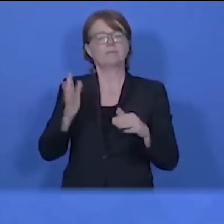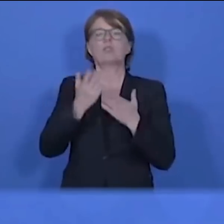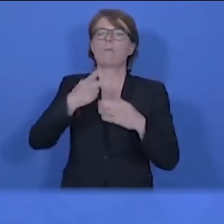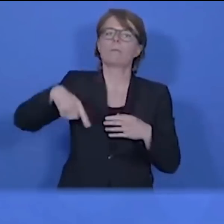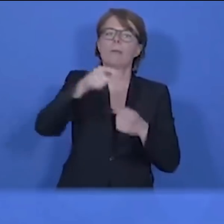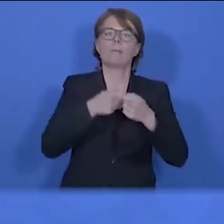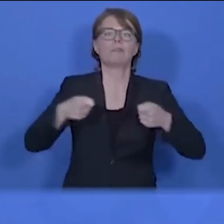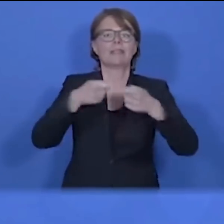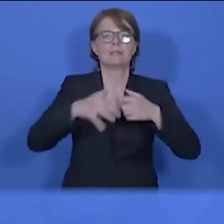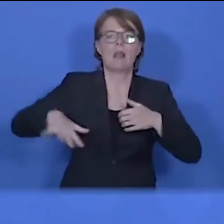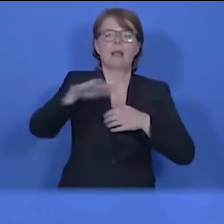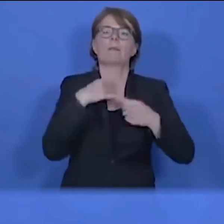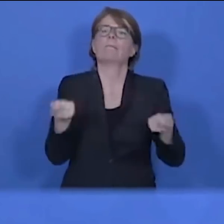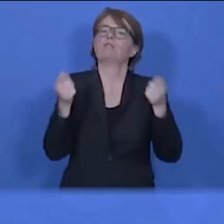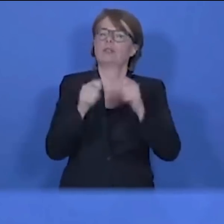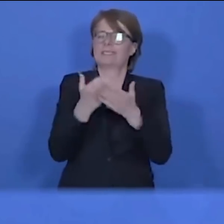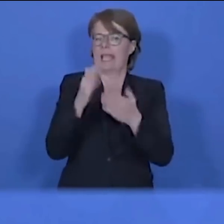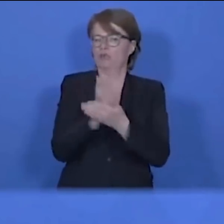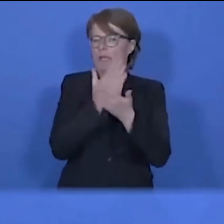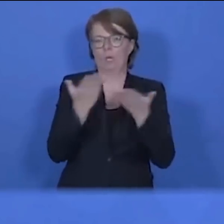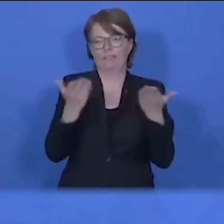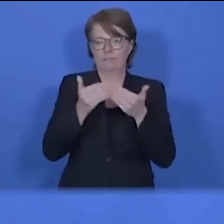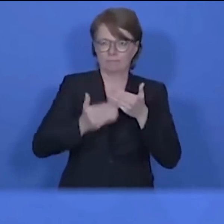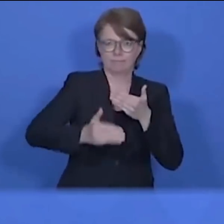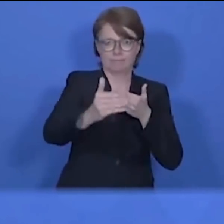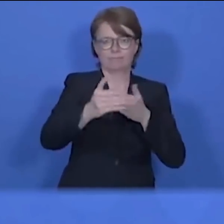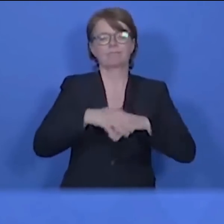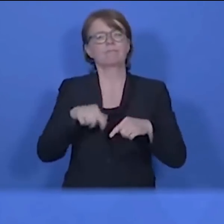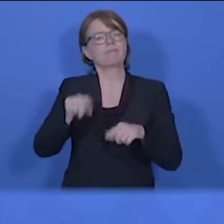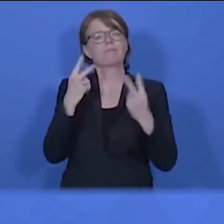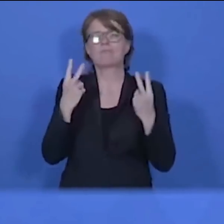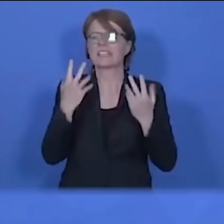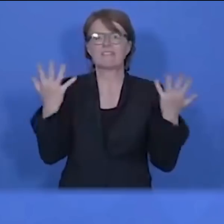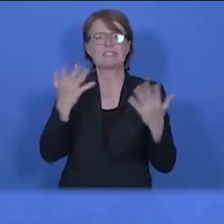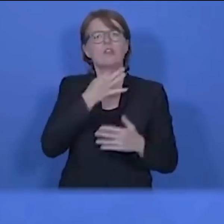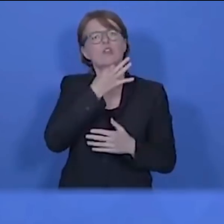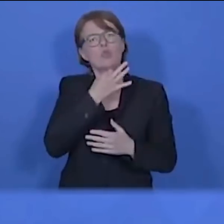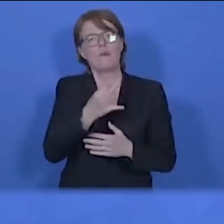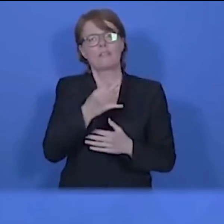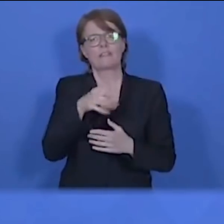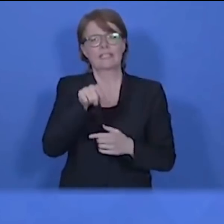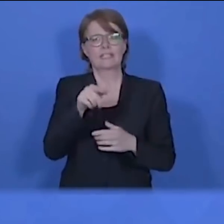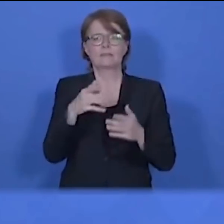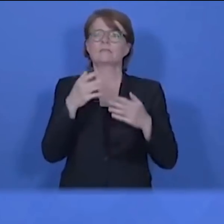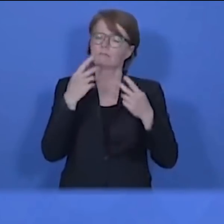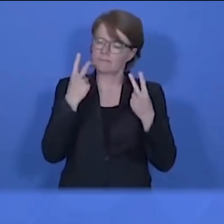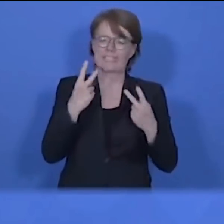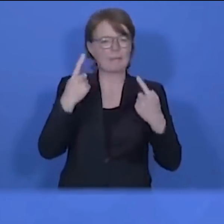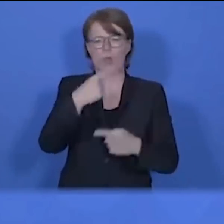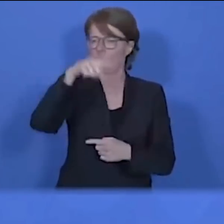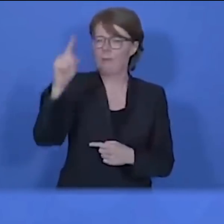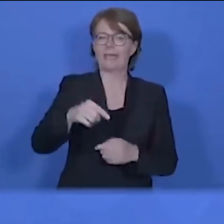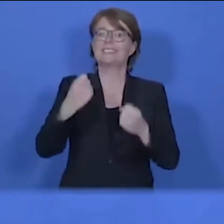auch einig. Das kommt auch in unserem Beschluss zum Ausdruck. Es bleibt also unbedingt notwendig, dass wir diszipliniert bleiben, dass wir den